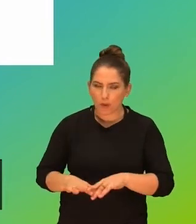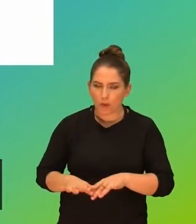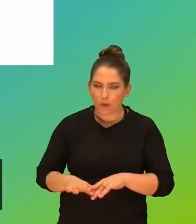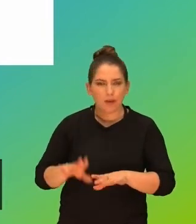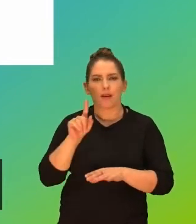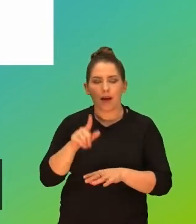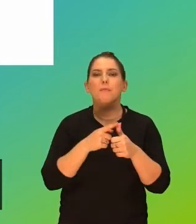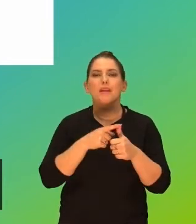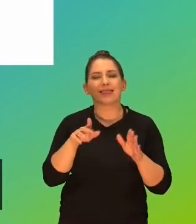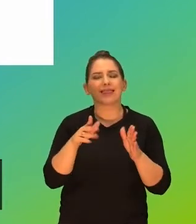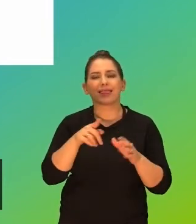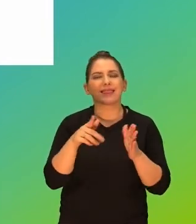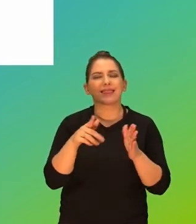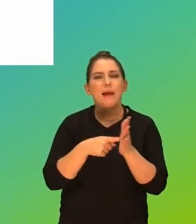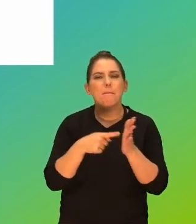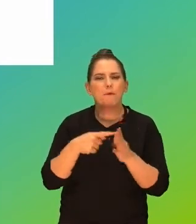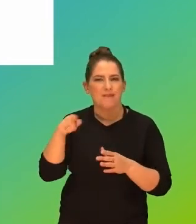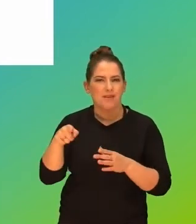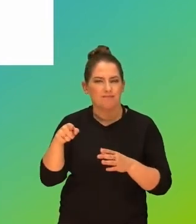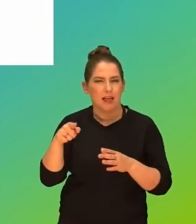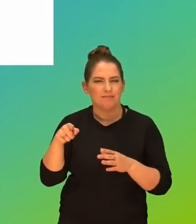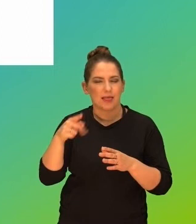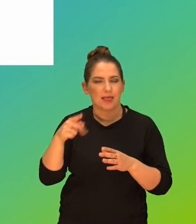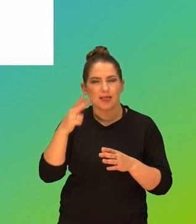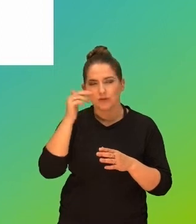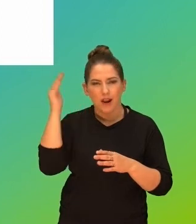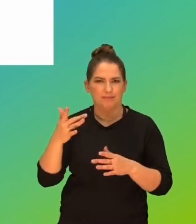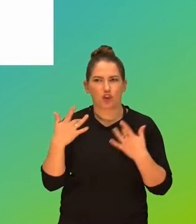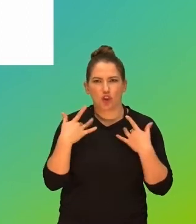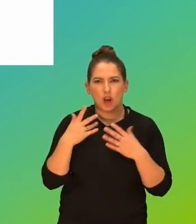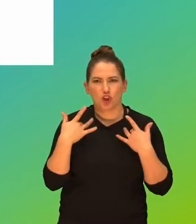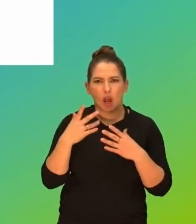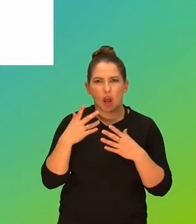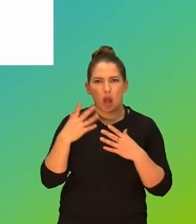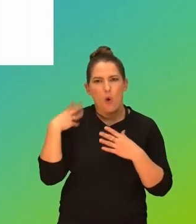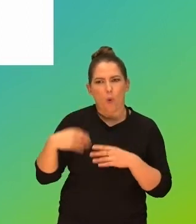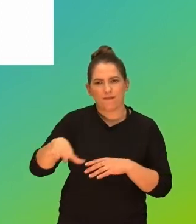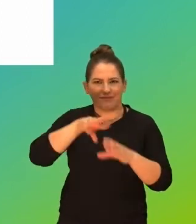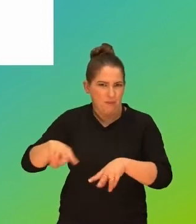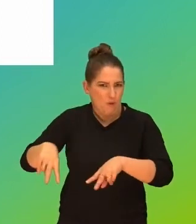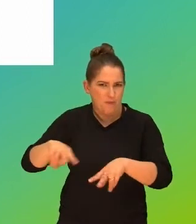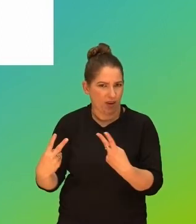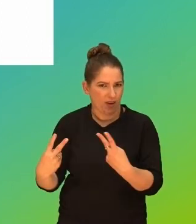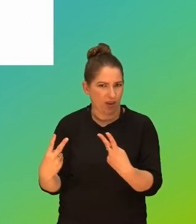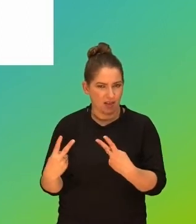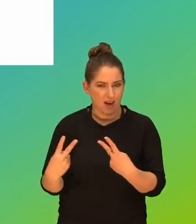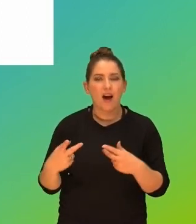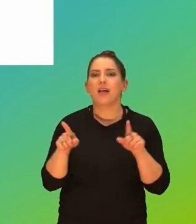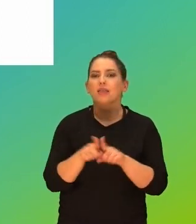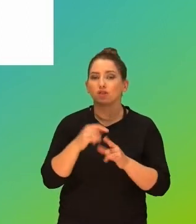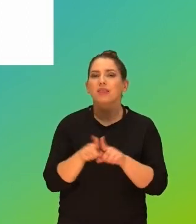Po pierwsze dlatego, że dla typowego nastolatka to jest śmierć towarzyska, ponieważ życie rówieśników toczy się w online. A po drugie,